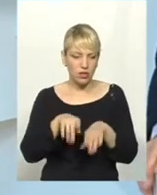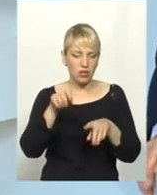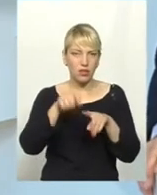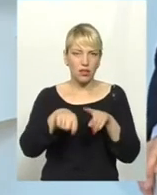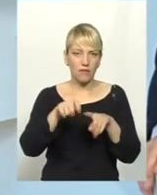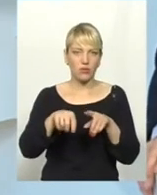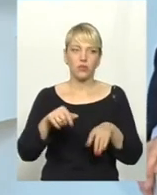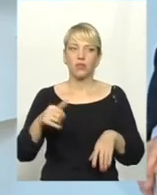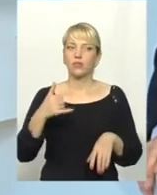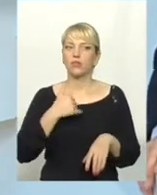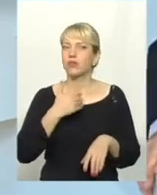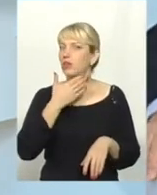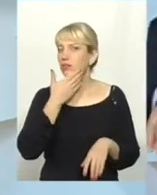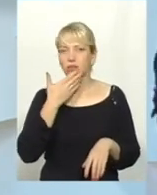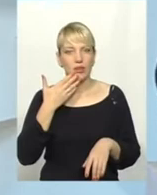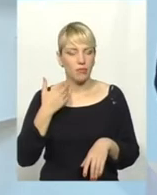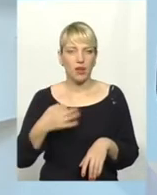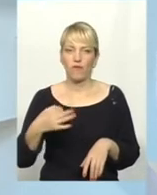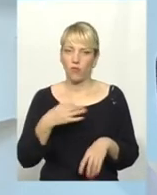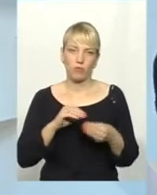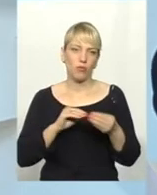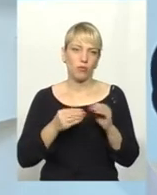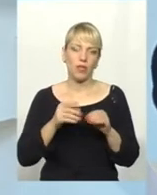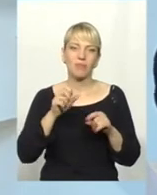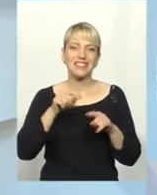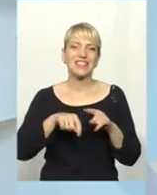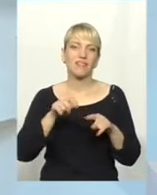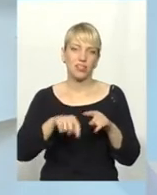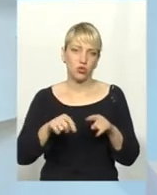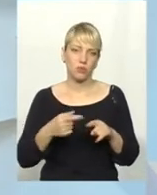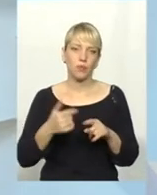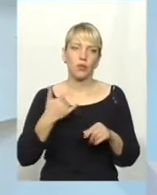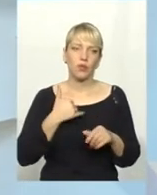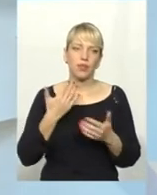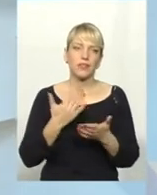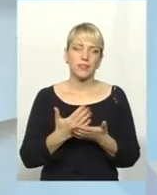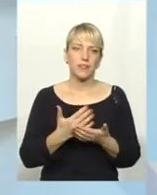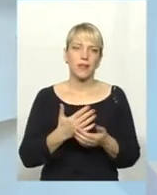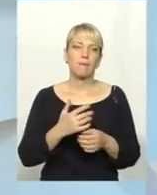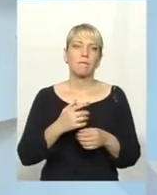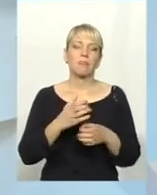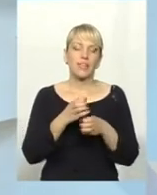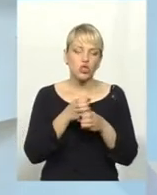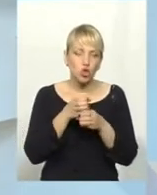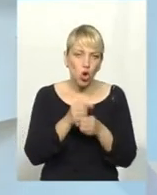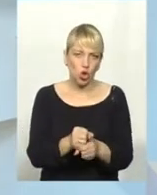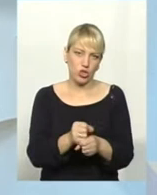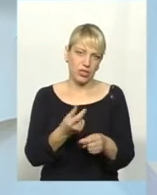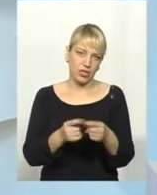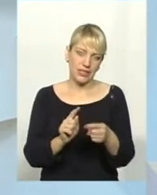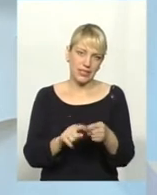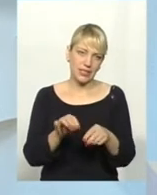немає в області проблем з сифілісом. У нас декілька років йде потужне скорочення захворюваності внаслідок